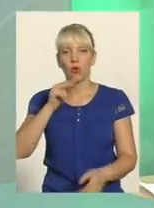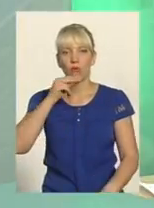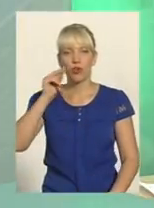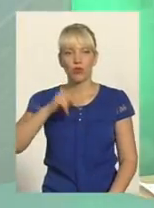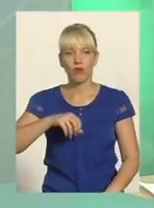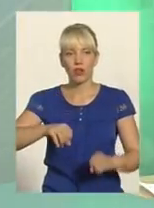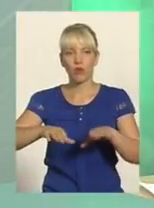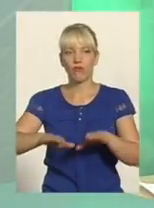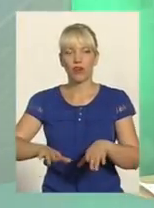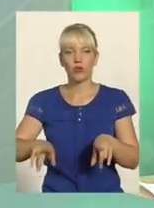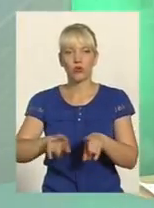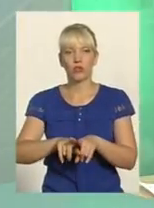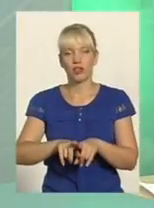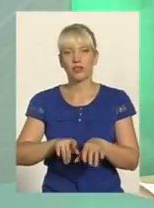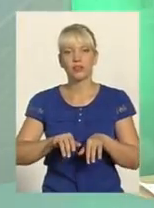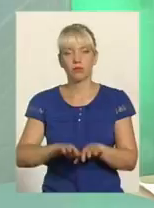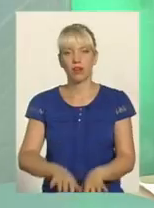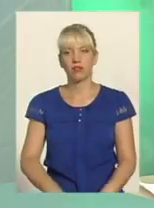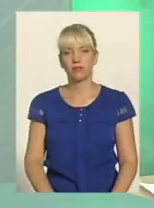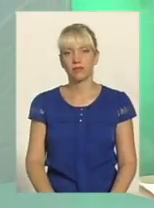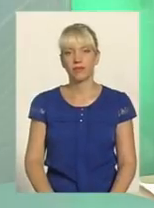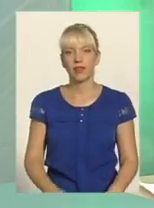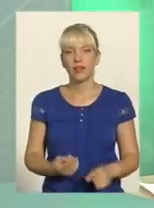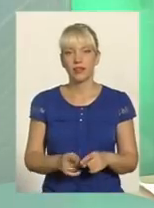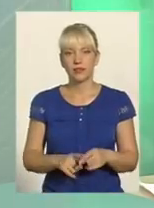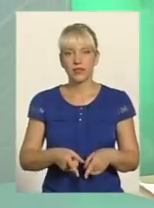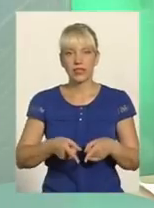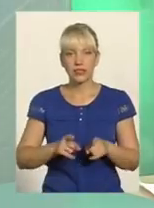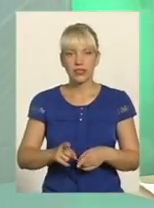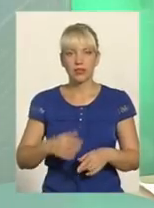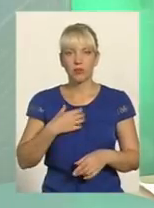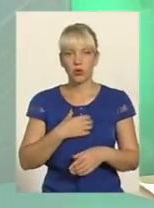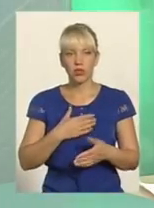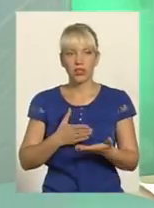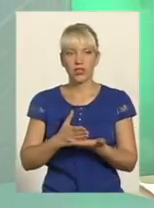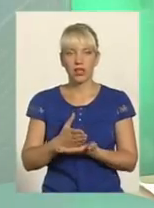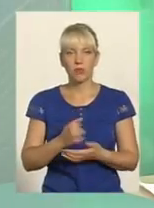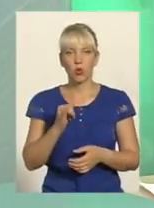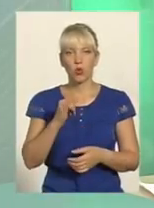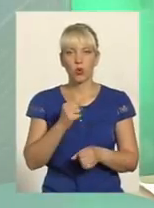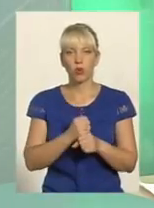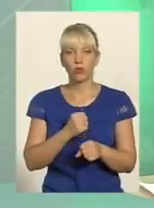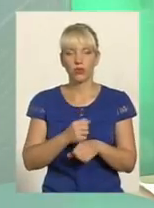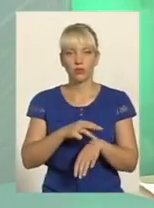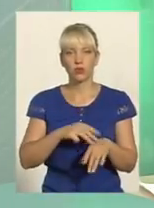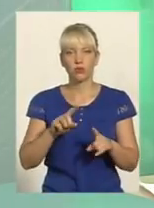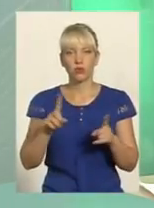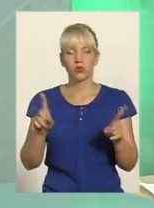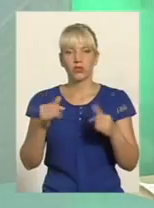справи? Це дійсно приоритетний напрямок в роботі міліції, тому що на сьогоднішній день